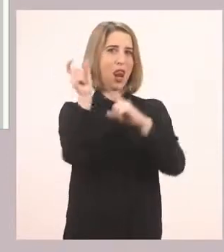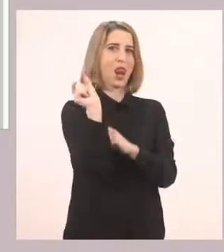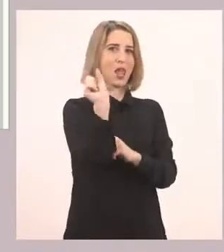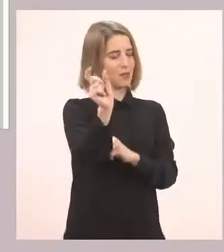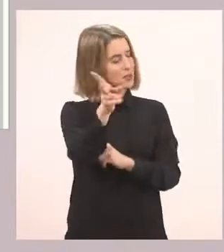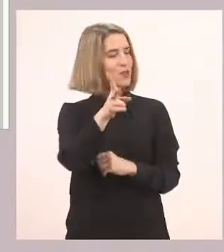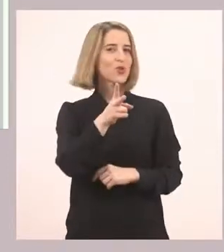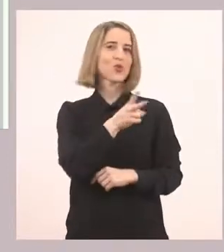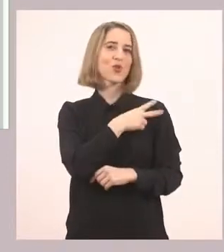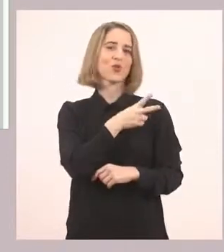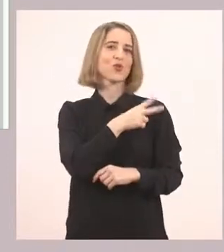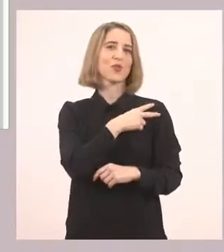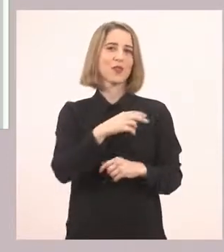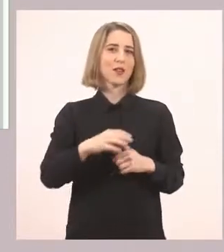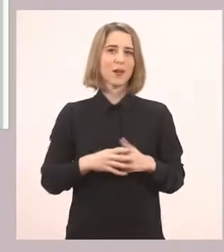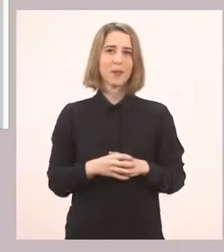Τραίνω. Σωστό κι αυτό.